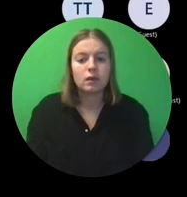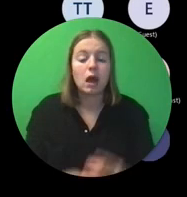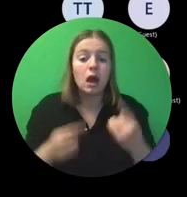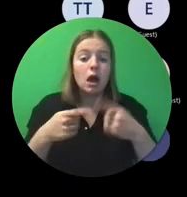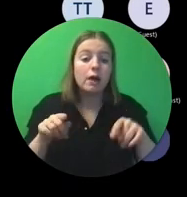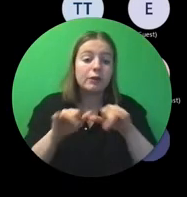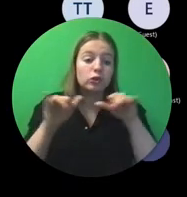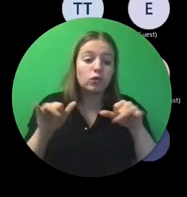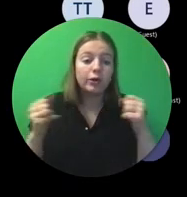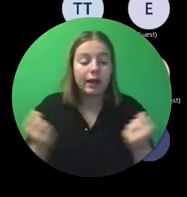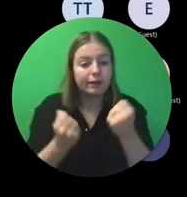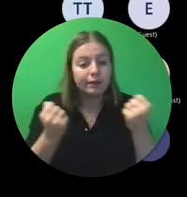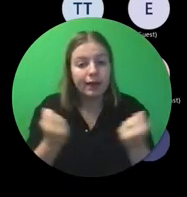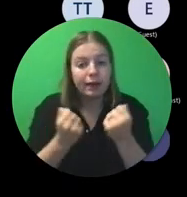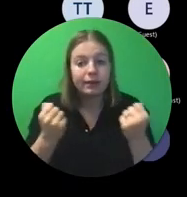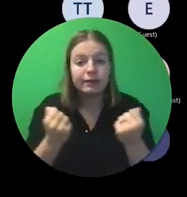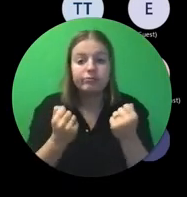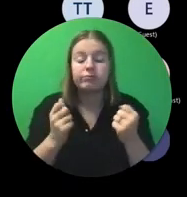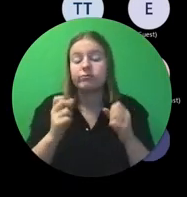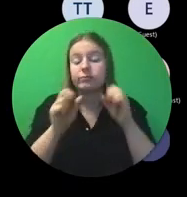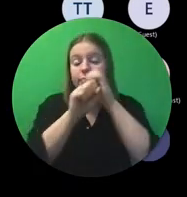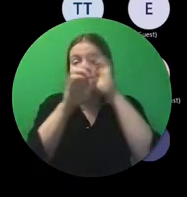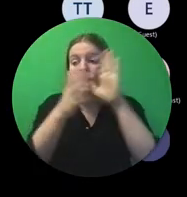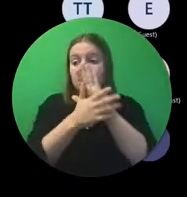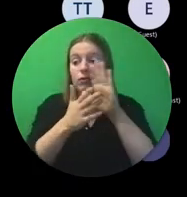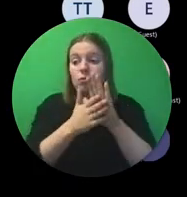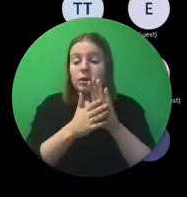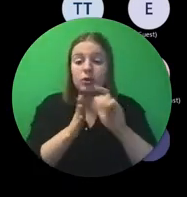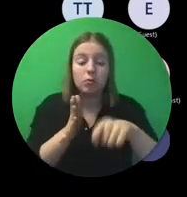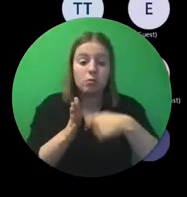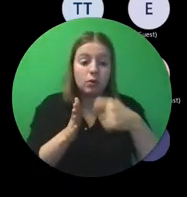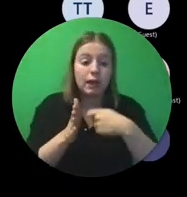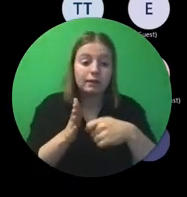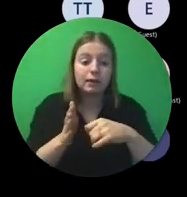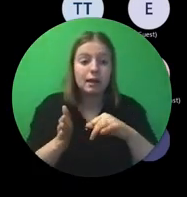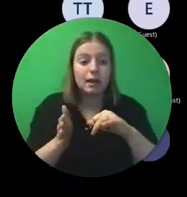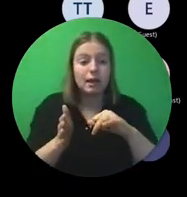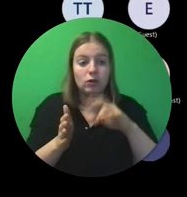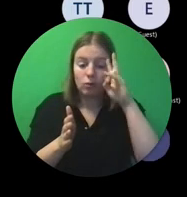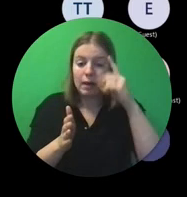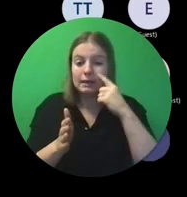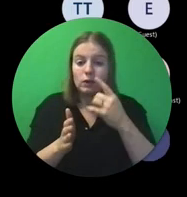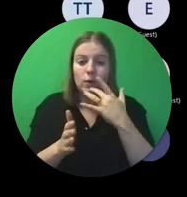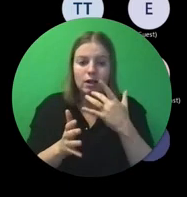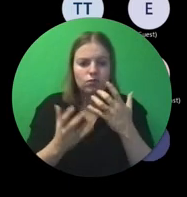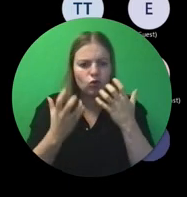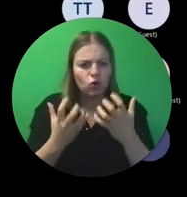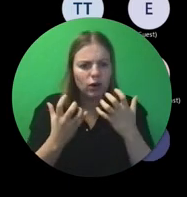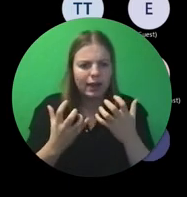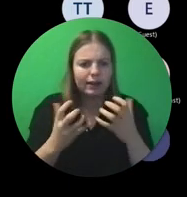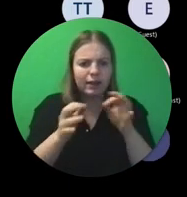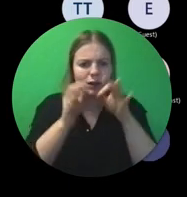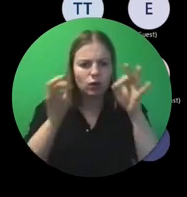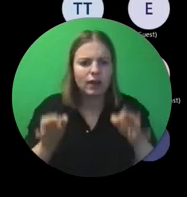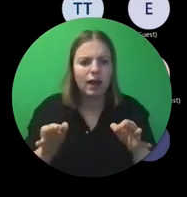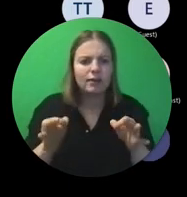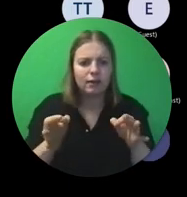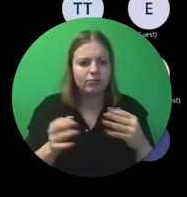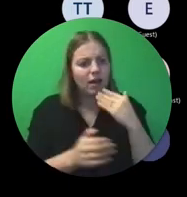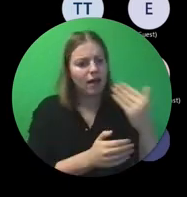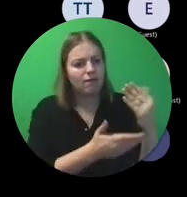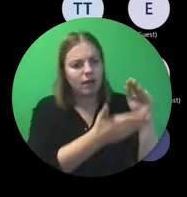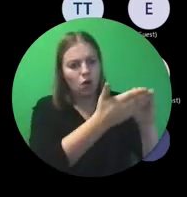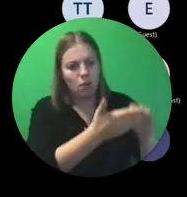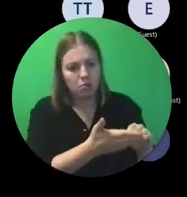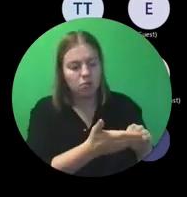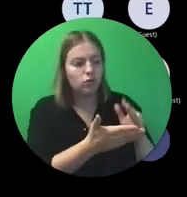Andere activiteiten. Stel dat je in je project tastbare projectresultaten ging of gaat produceren. Dat staat in je aanvraag, je